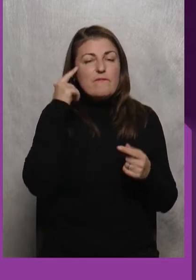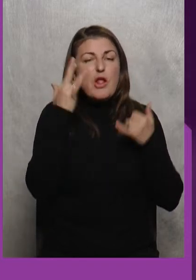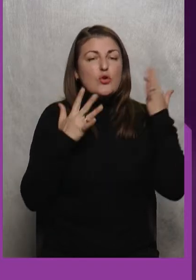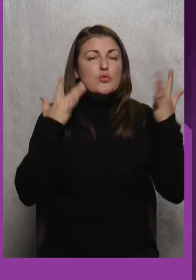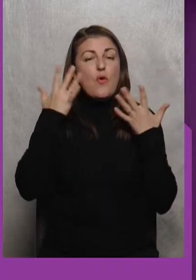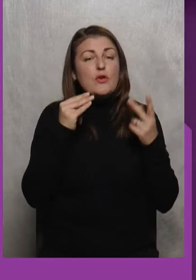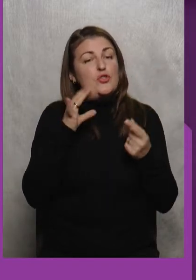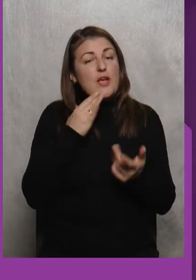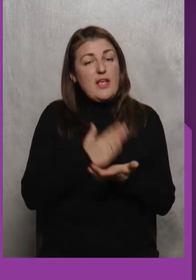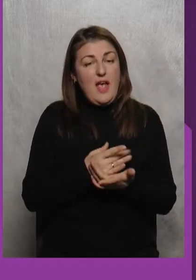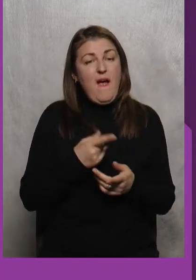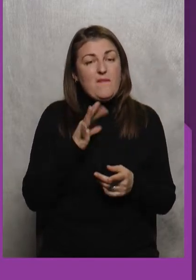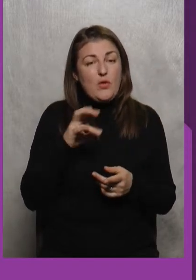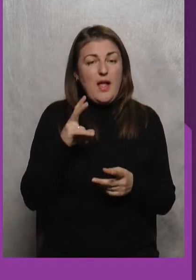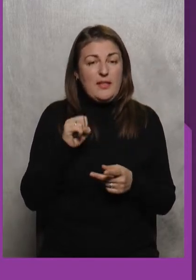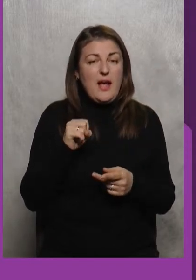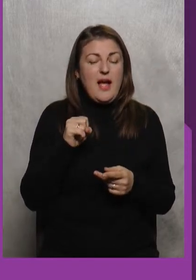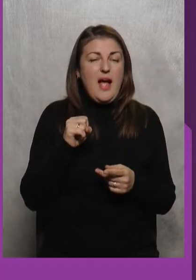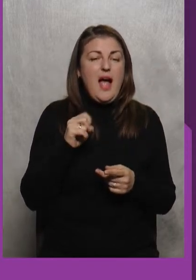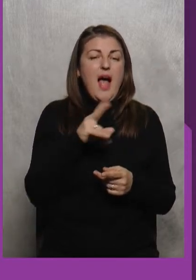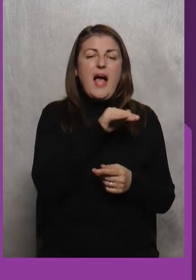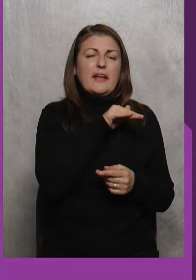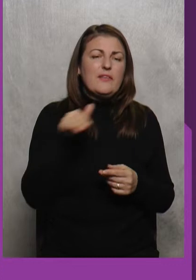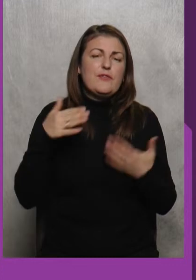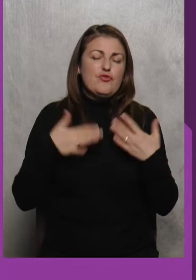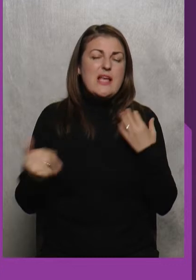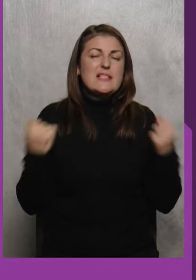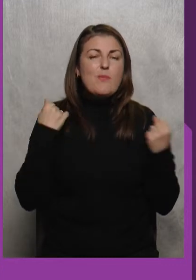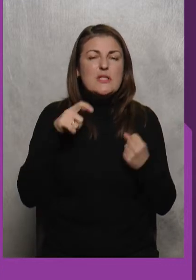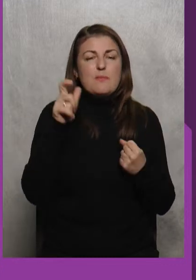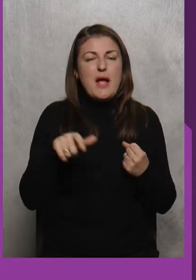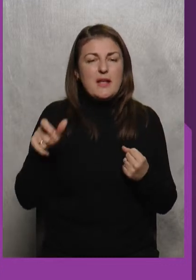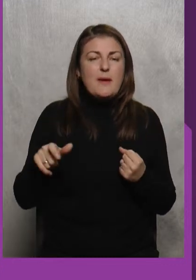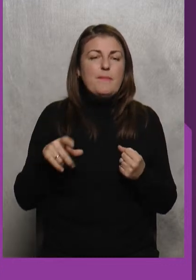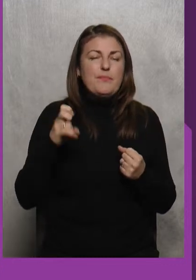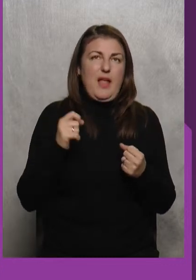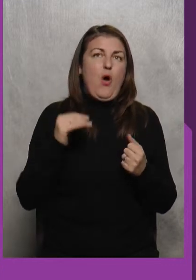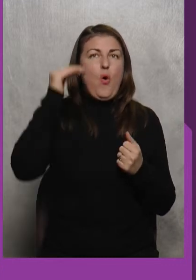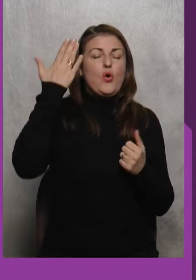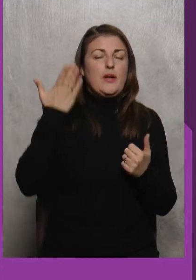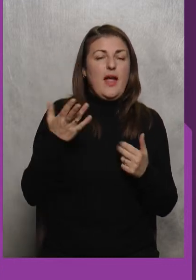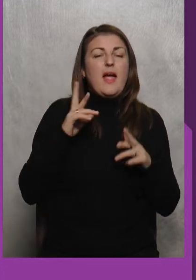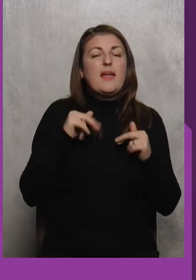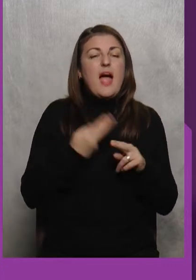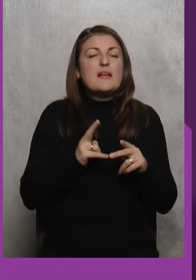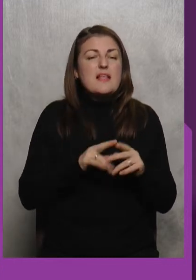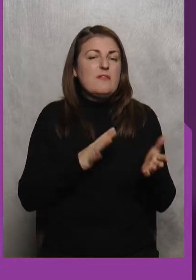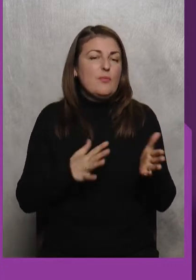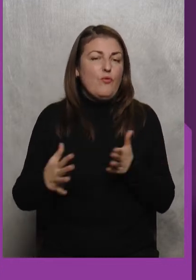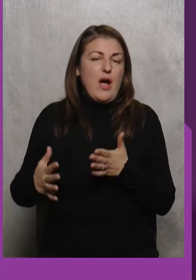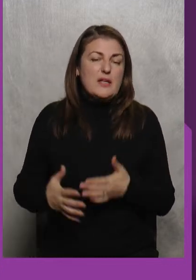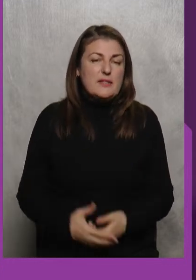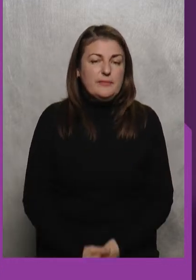Чи є вона На рівні вже Спортсменів Нагорі Як це Відбувається